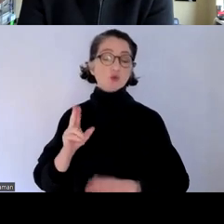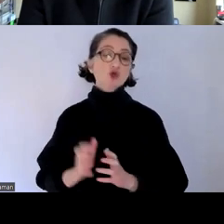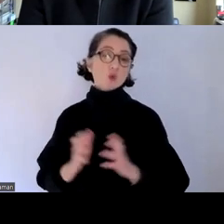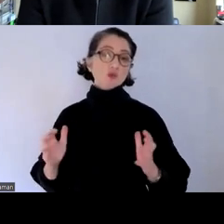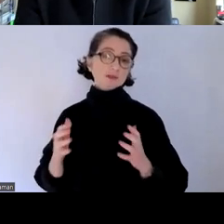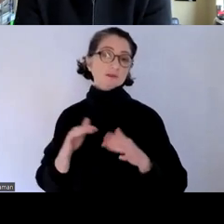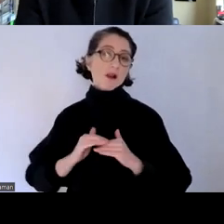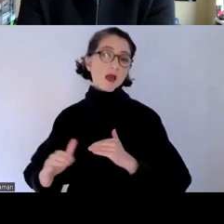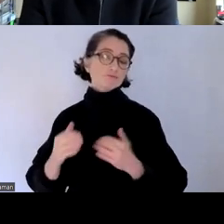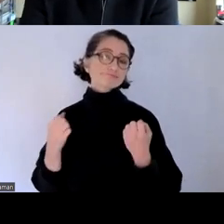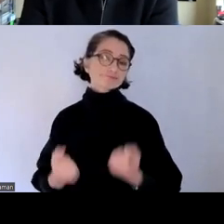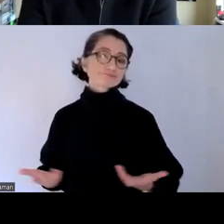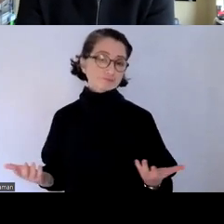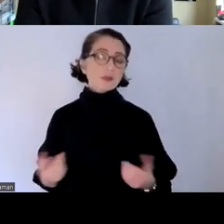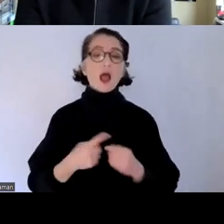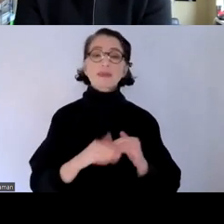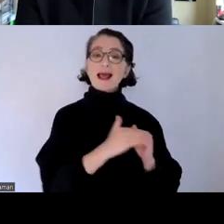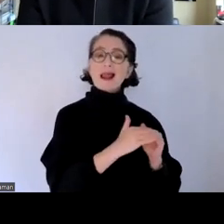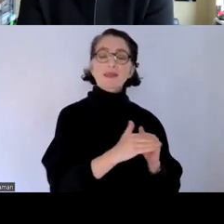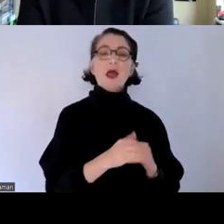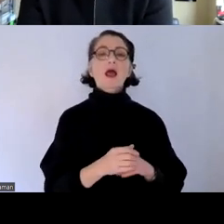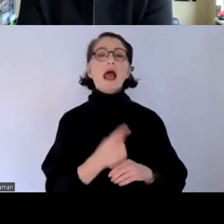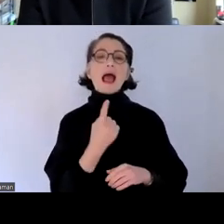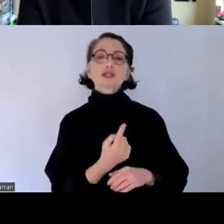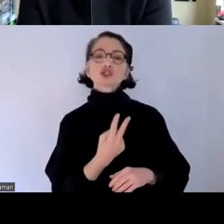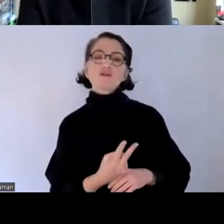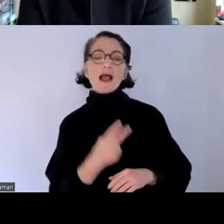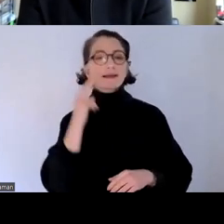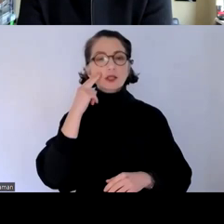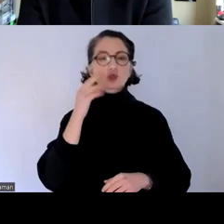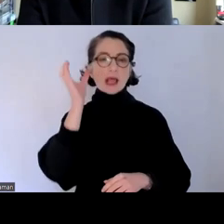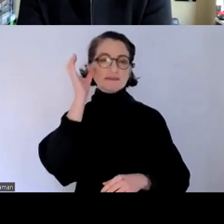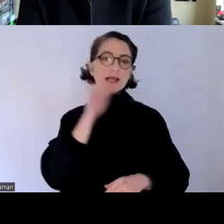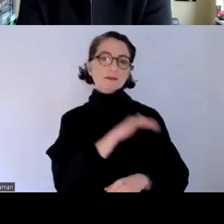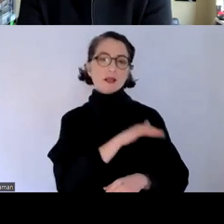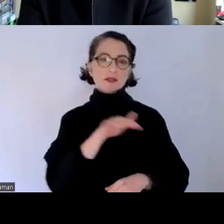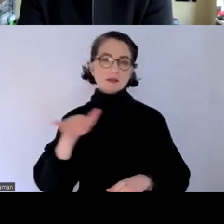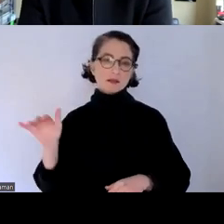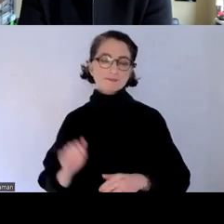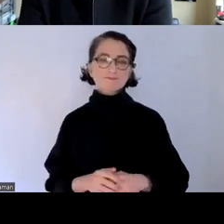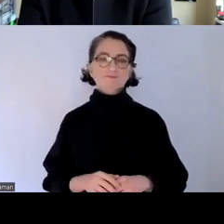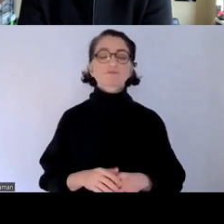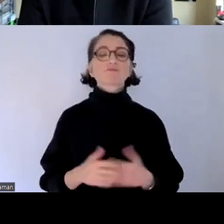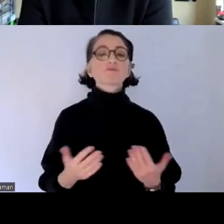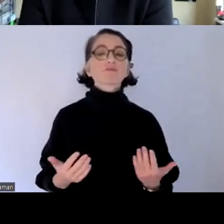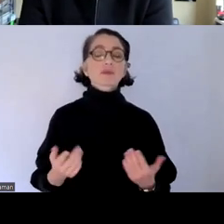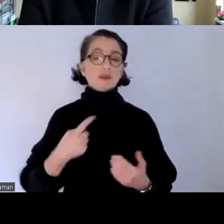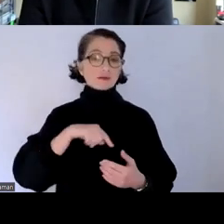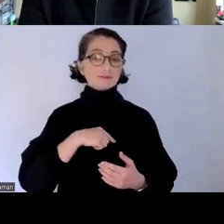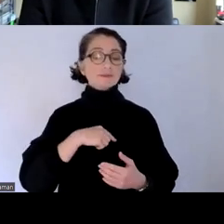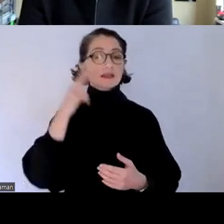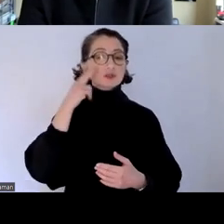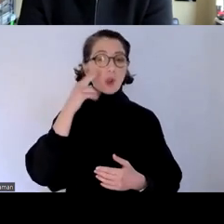anderen ländern gibt es dann also jeweils immer ein oder zwei nationale experten es geht auch darum dass wir als nationale